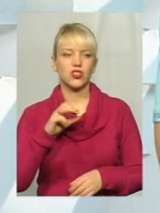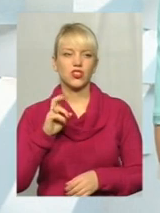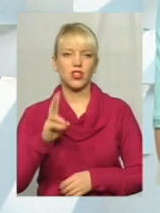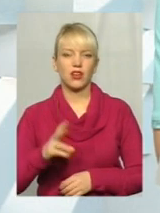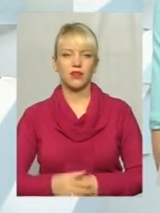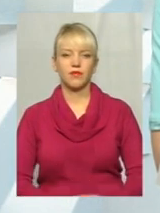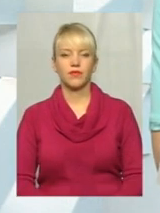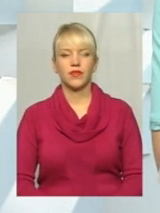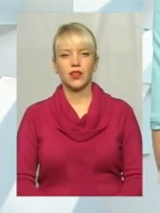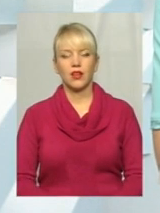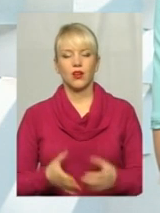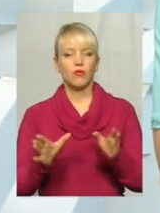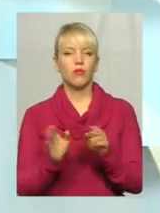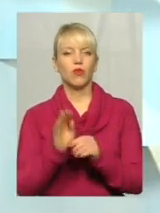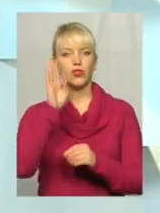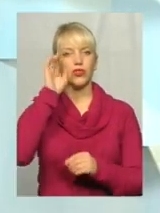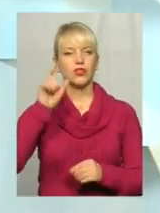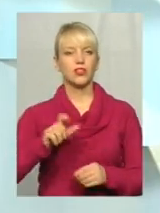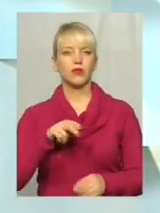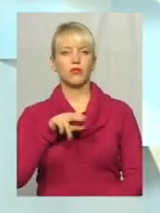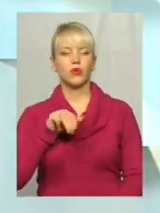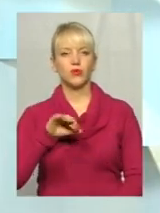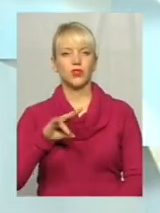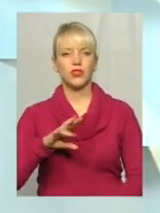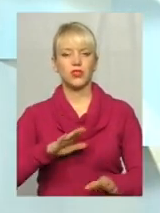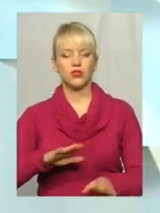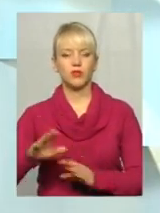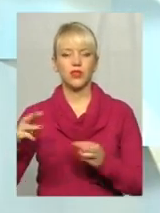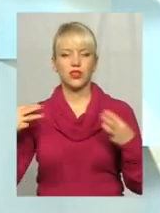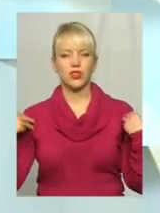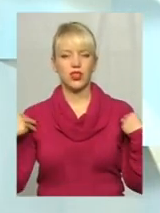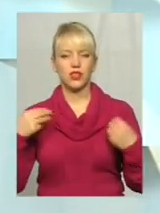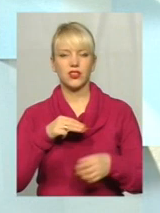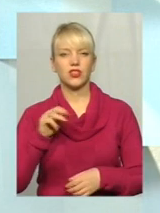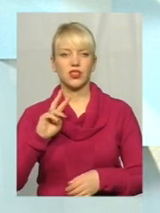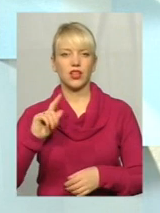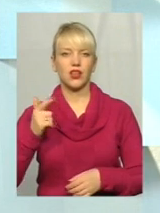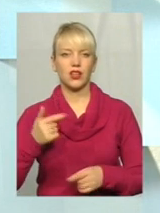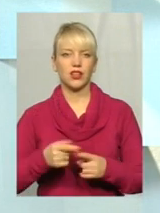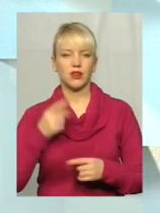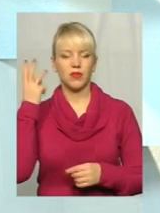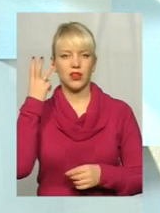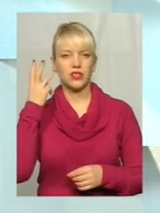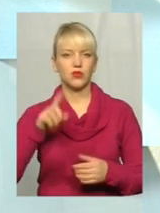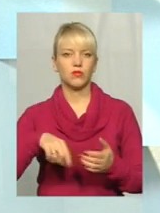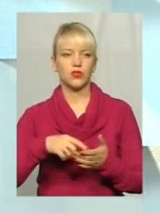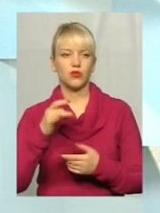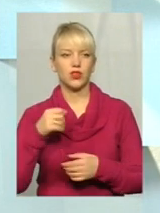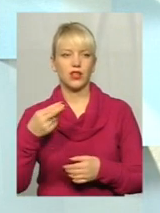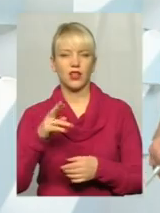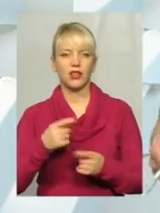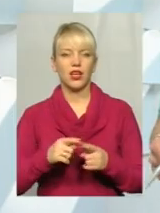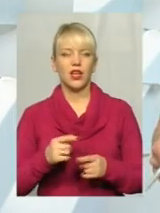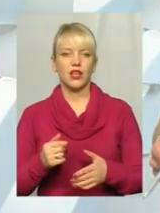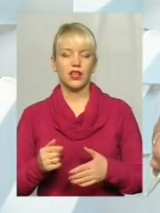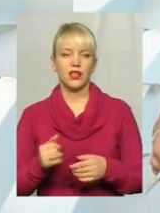знає. Поруч із ним знаходиться Володимир Путін, заступник начальника управління житлово-комунального господарства Хмельницької міської ради. По праву руку від